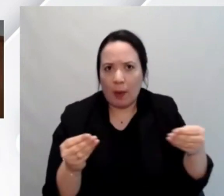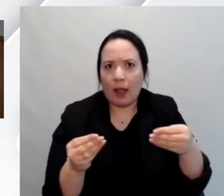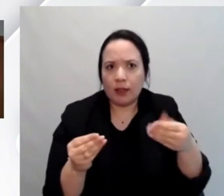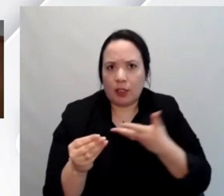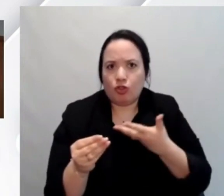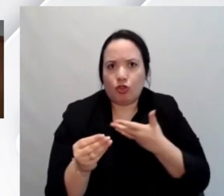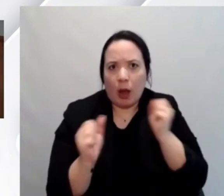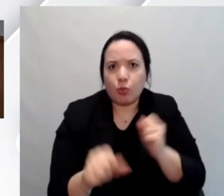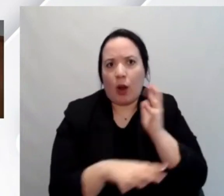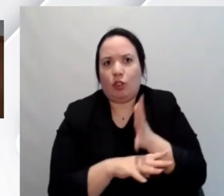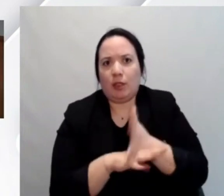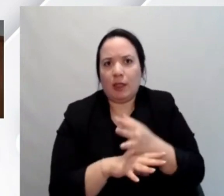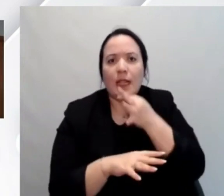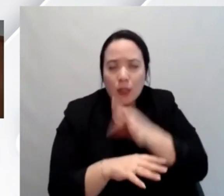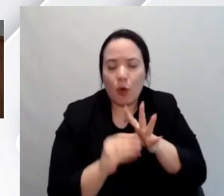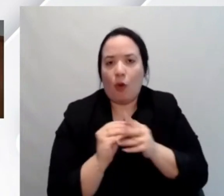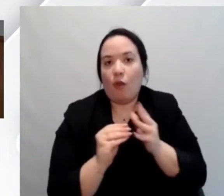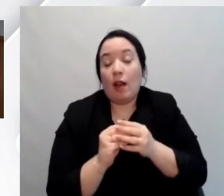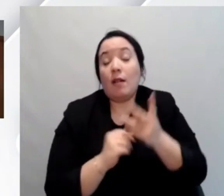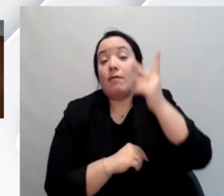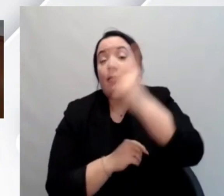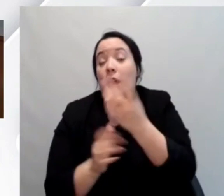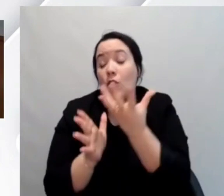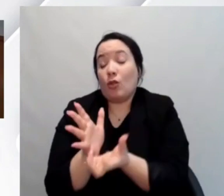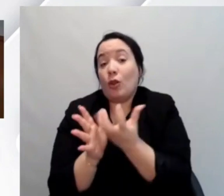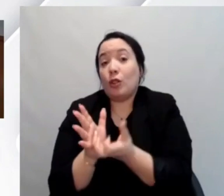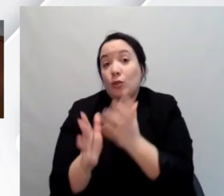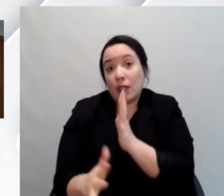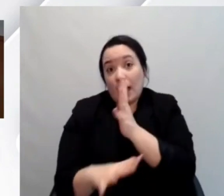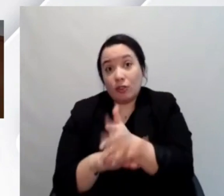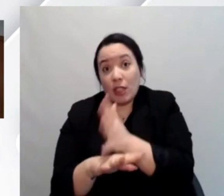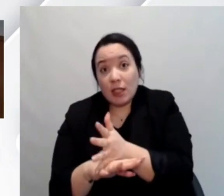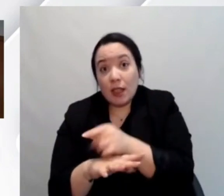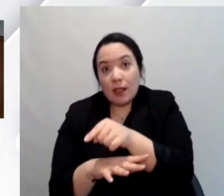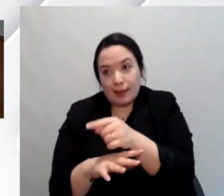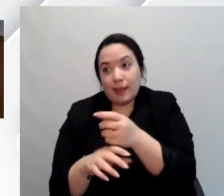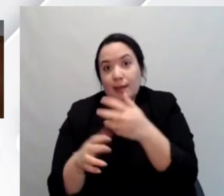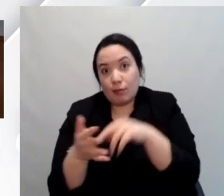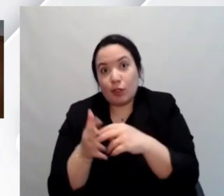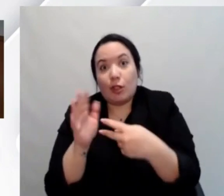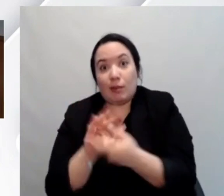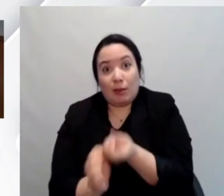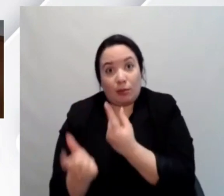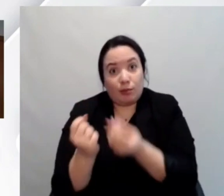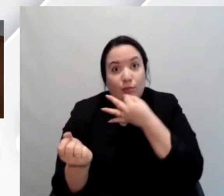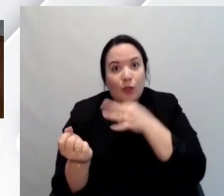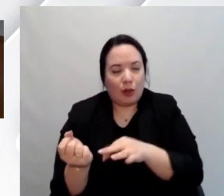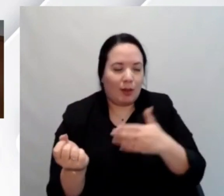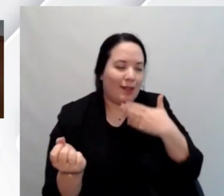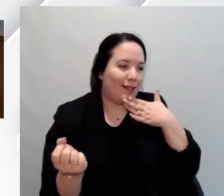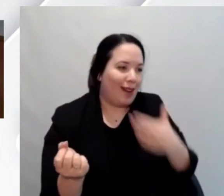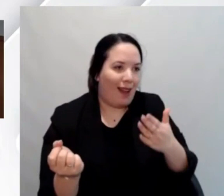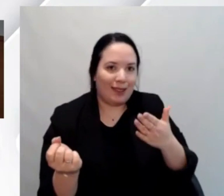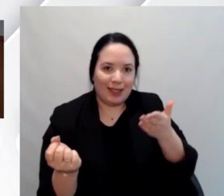parleremo di quali sono i problemi che abbiamo nella creazione di contenuti, soprattutto contenuti accessibili relativi alle learning. Quindi grazie